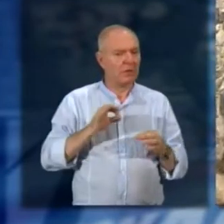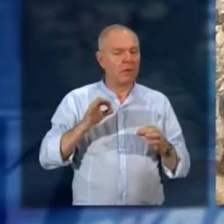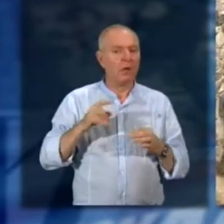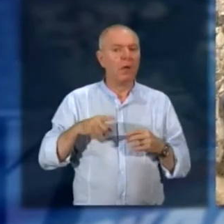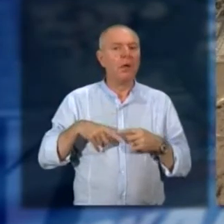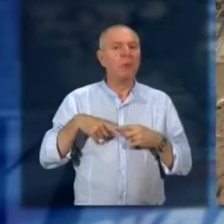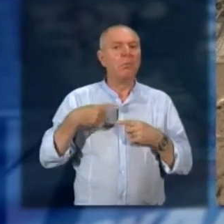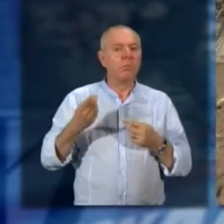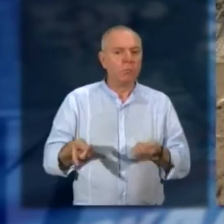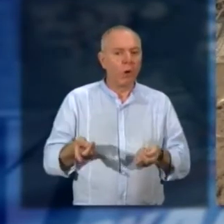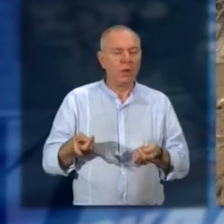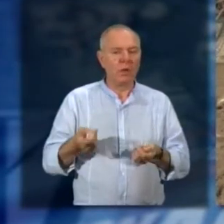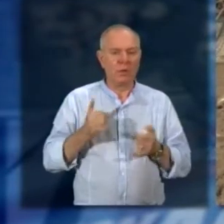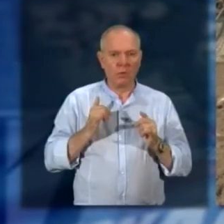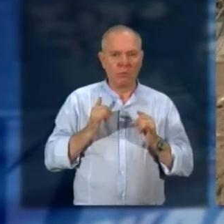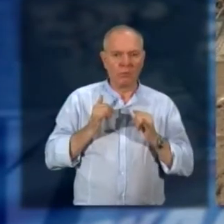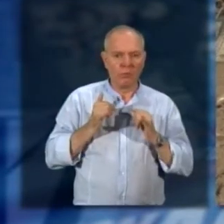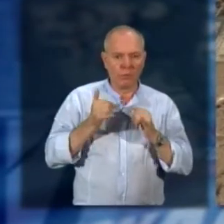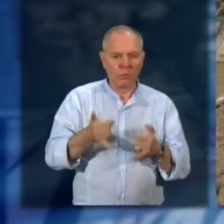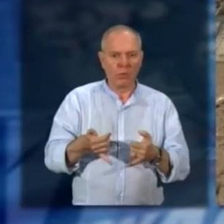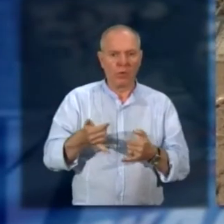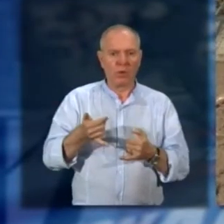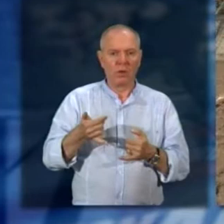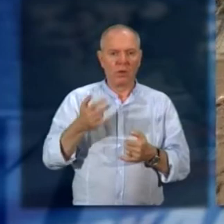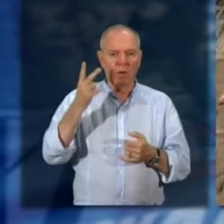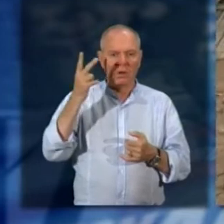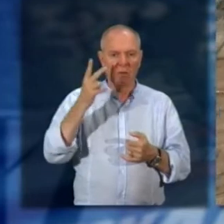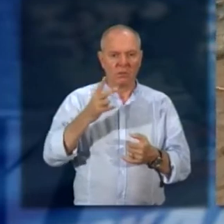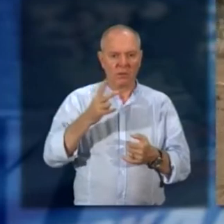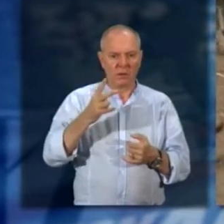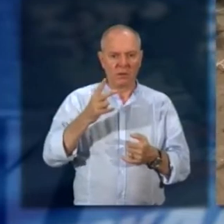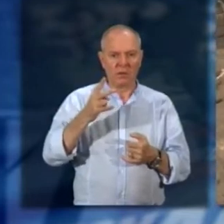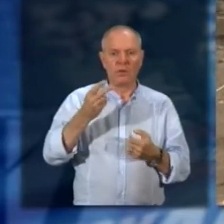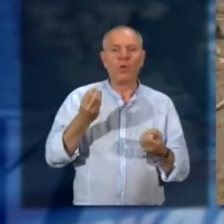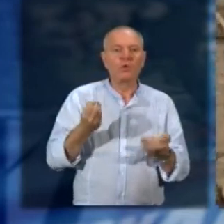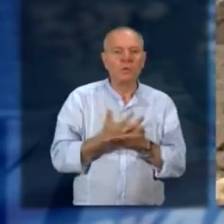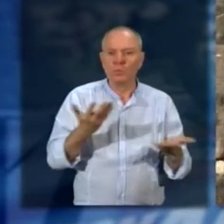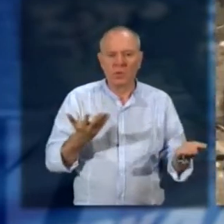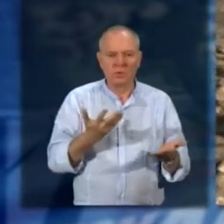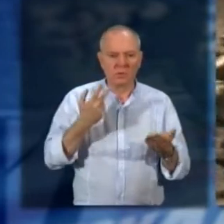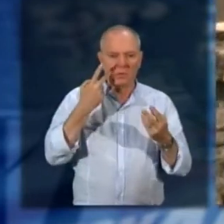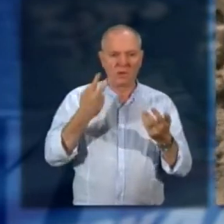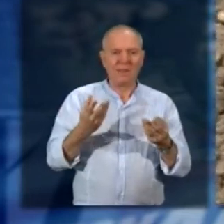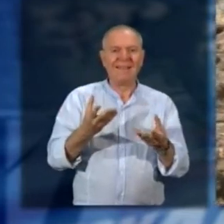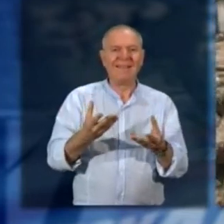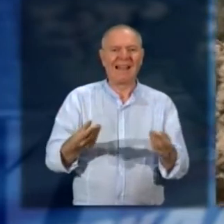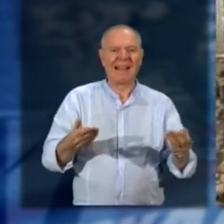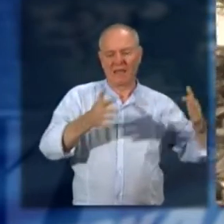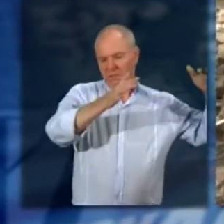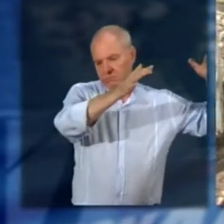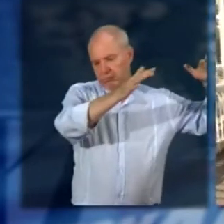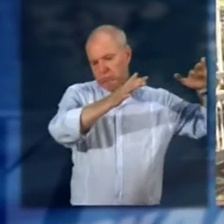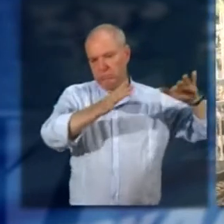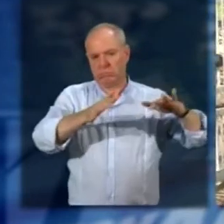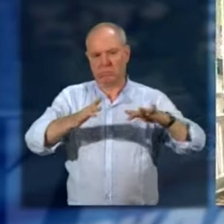ho sentito suonare il citofono e vedevo due che viaggiavano con un... ma cos'è successo, cos'è successo? E hanno detto che